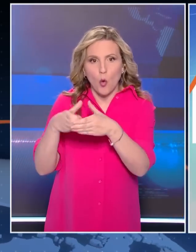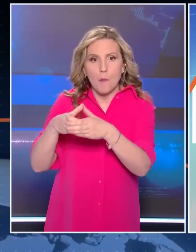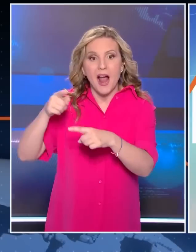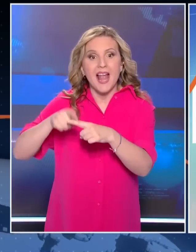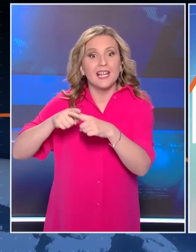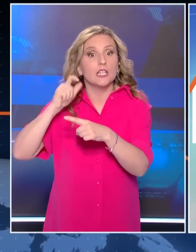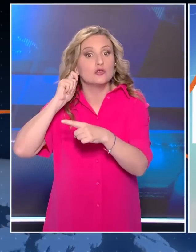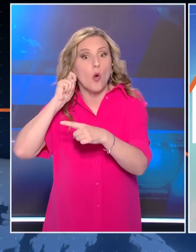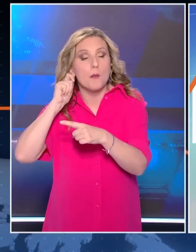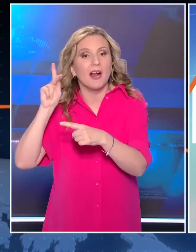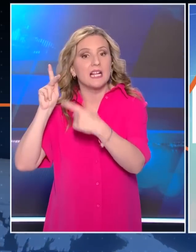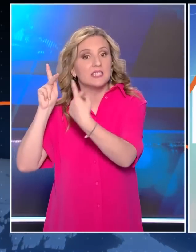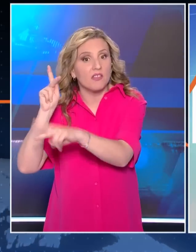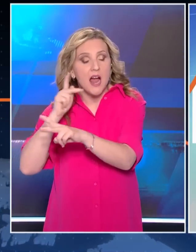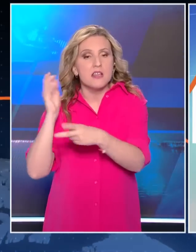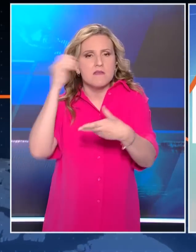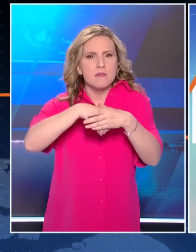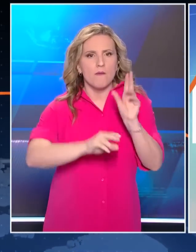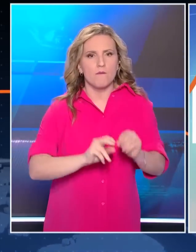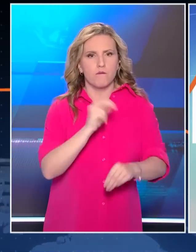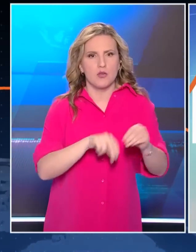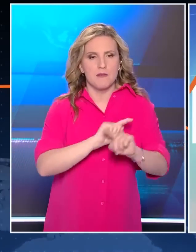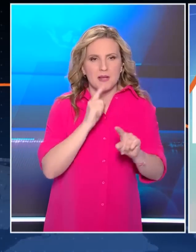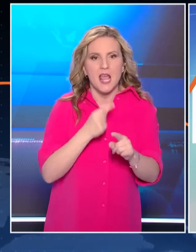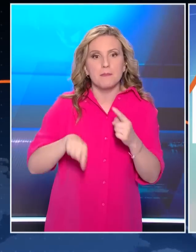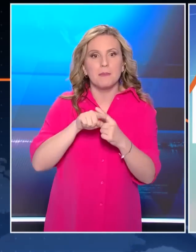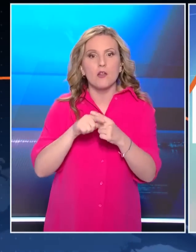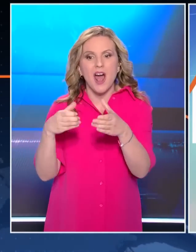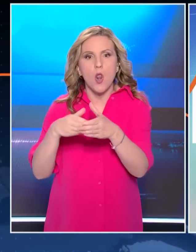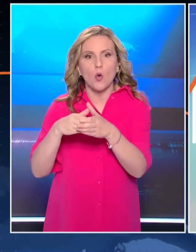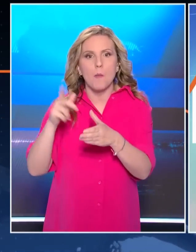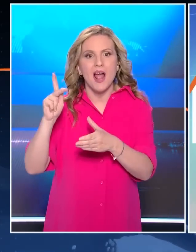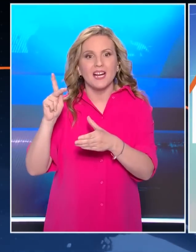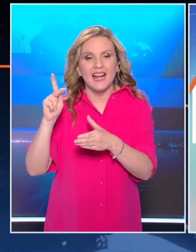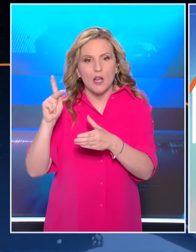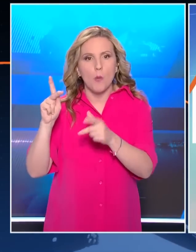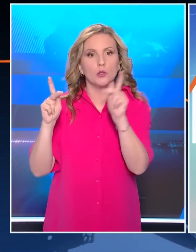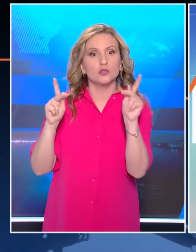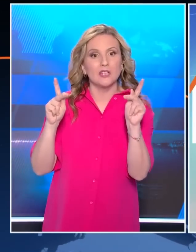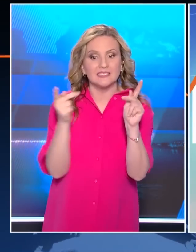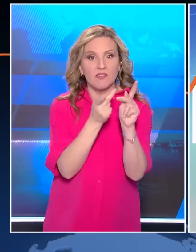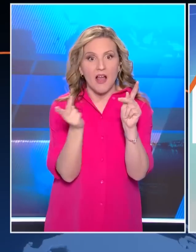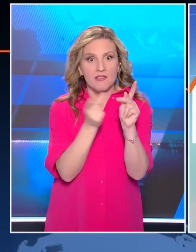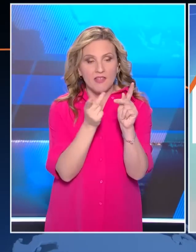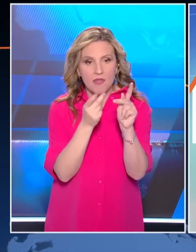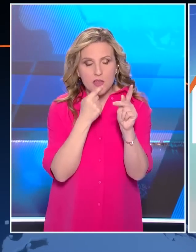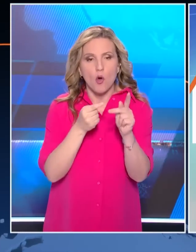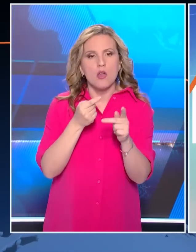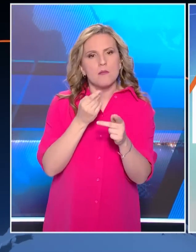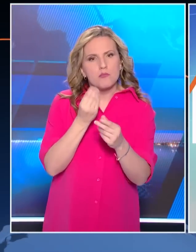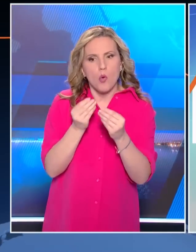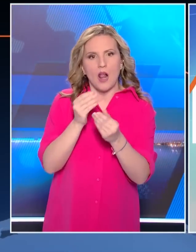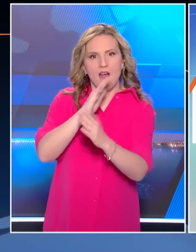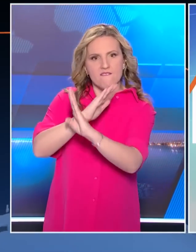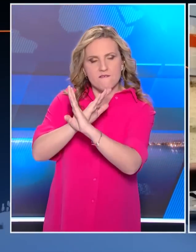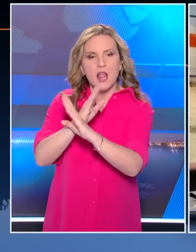Ηλία Κασιδιάρη. Θέτει ακόμα στην κρίση του δικαστηρίου τις μεθοδεύσεις Κανελόπουλου Κασιδιάρη ώστε να εξεταστεί αν συντρέχει περίπτωση να αποκλειστεί